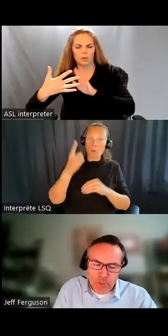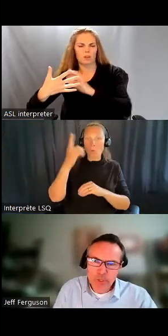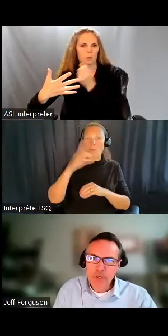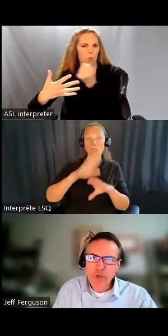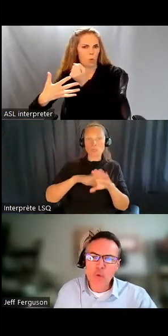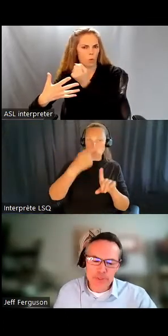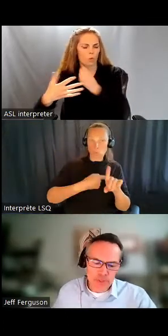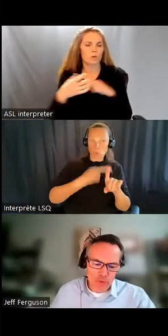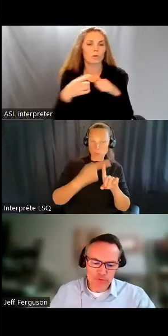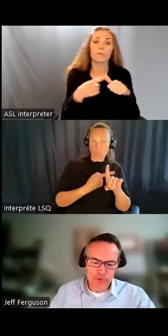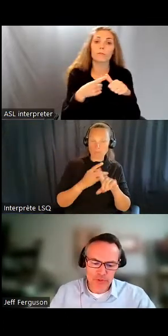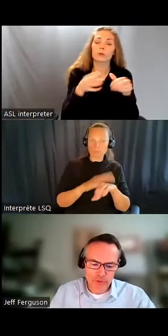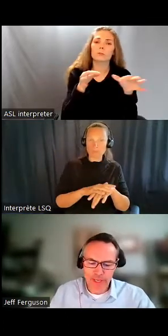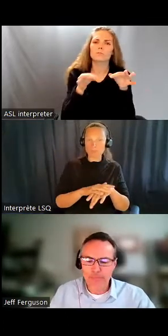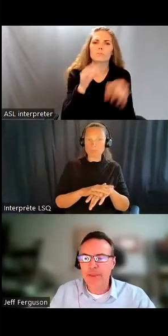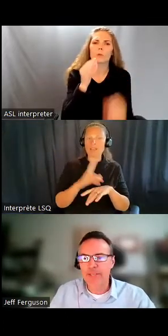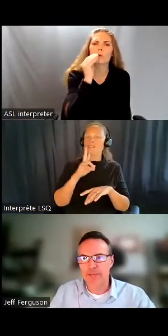'abord de la maison.